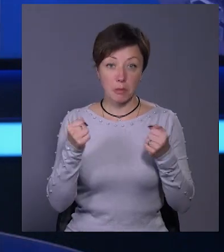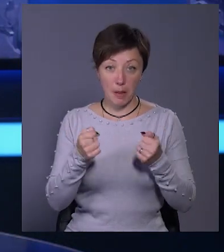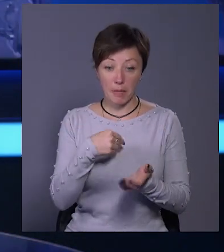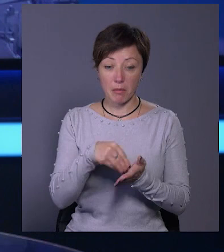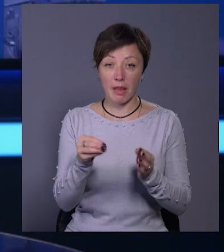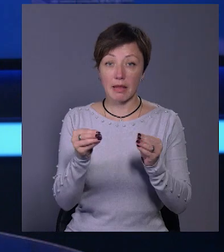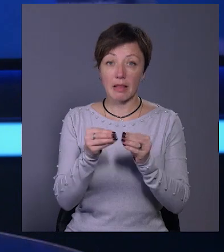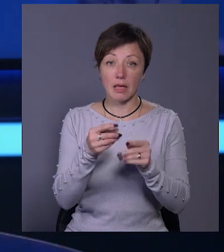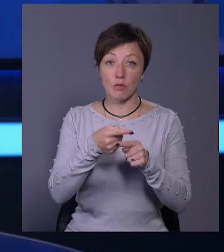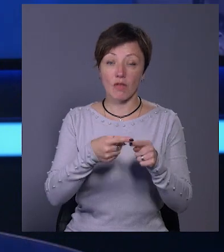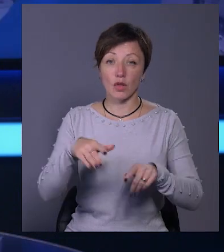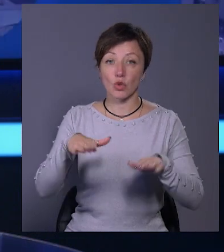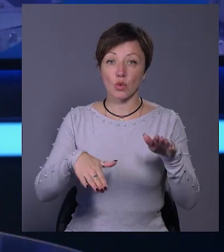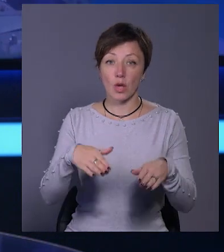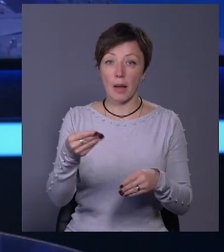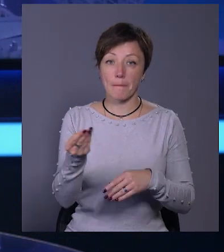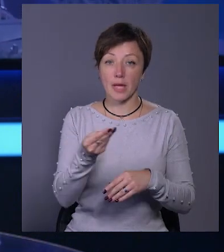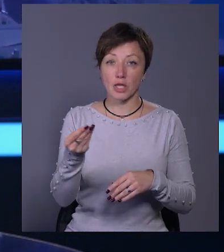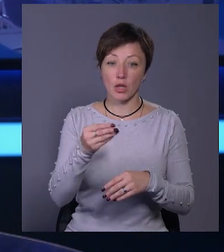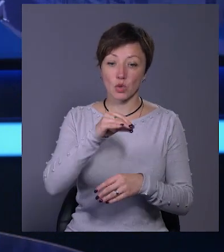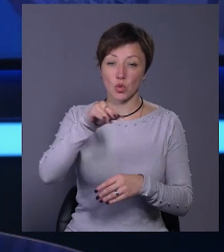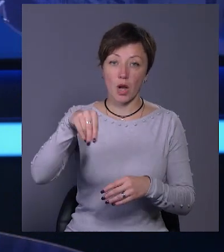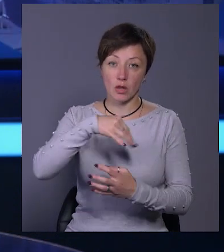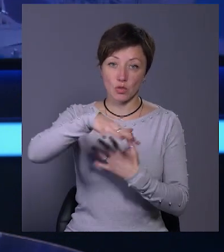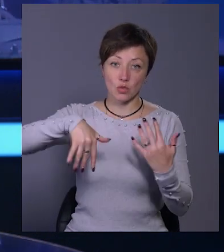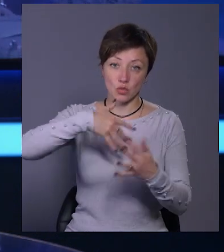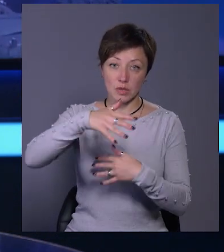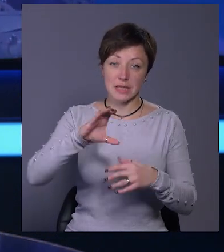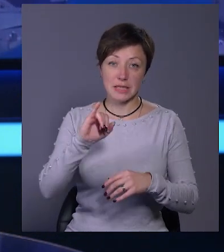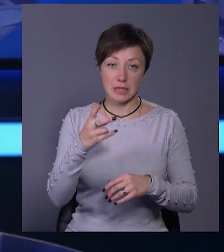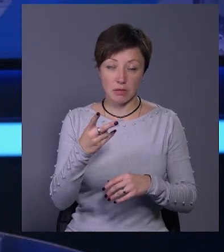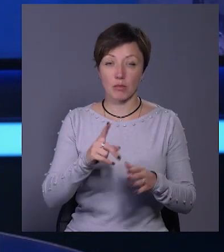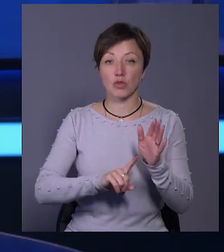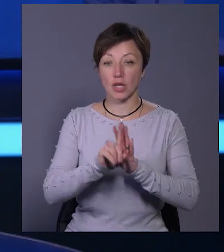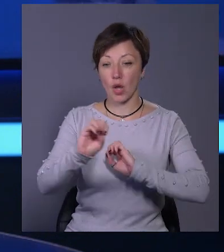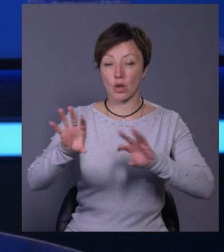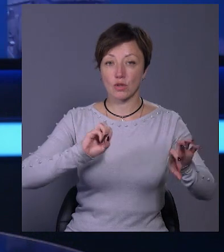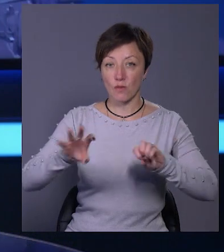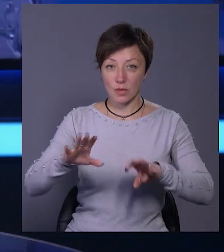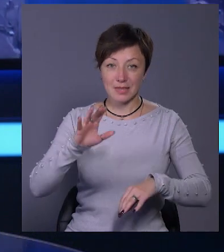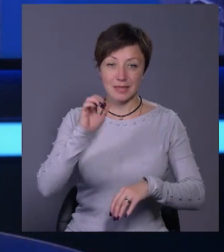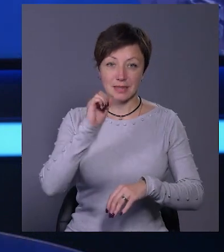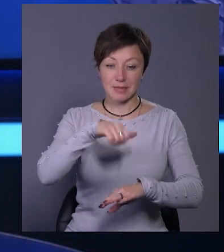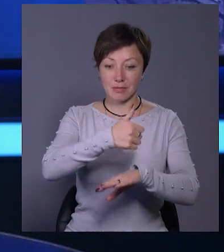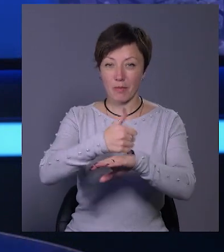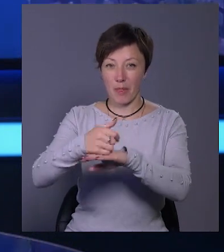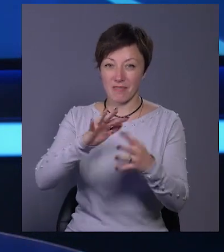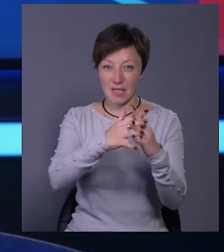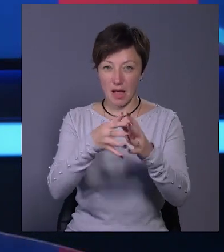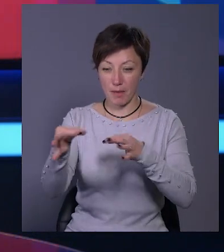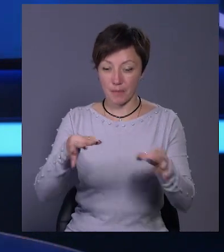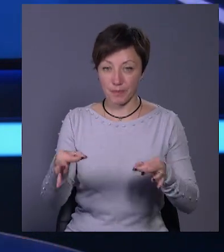Придбали 10,5 тонн піщано-соляної суміші та солі і вже почали розвозити її у старостинські округи.